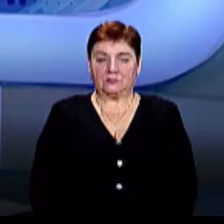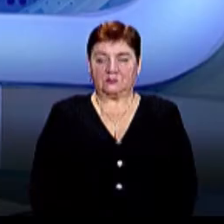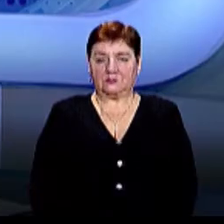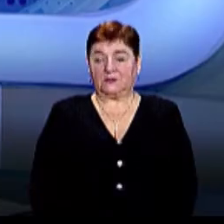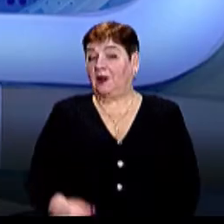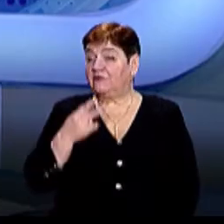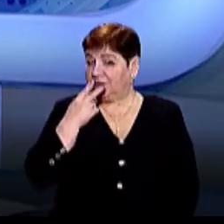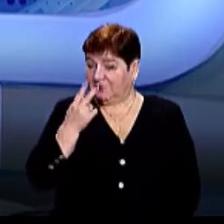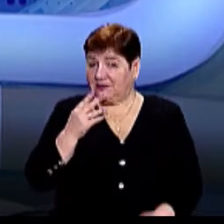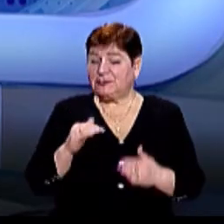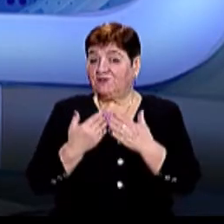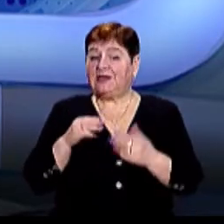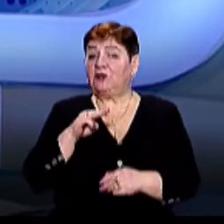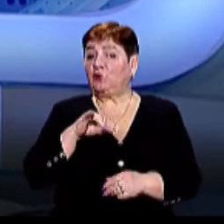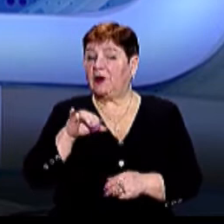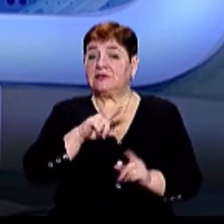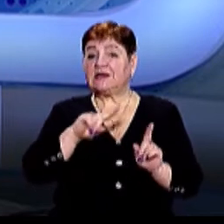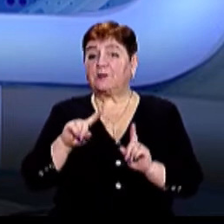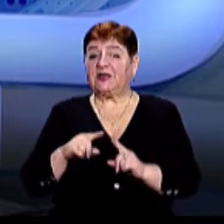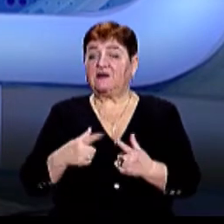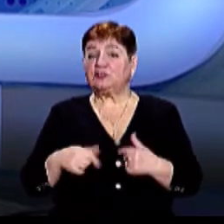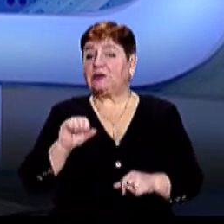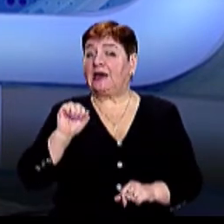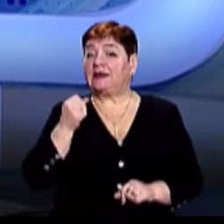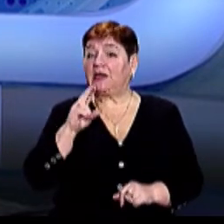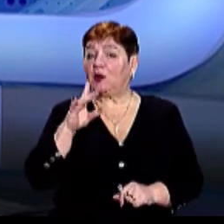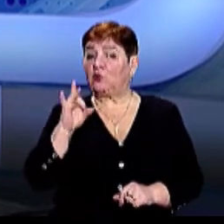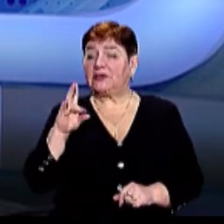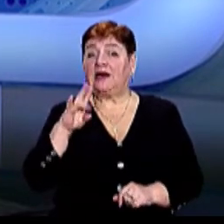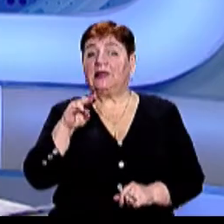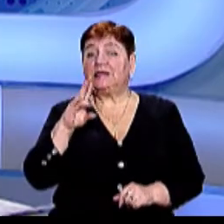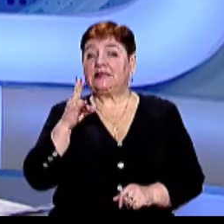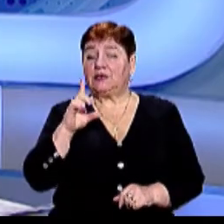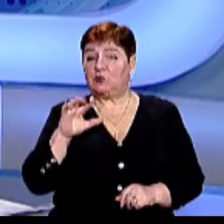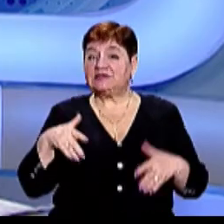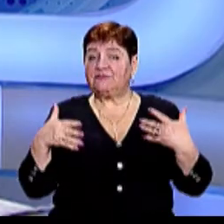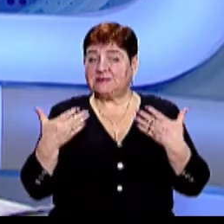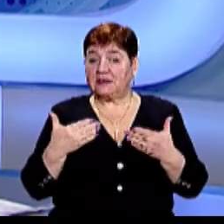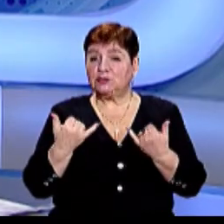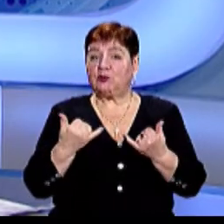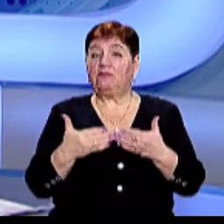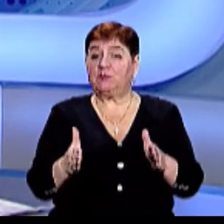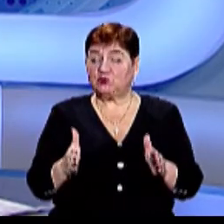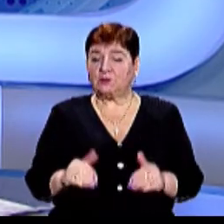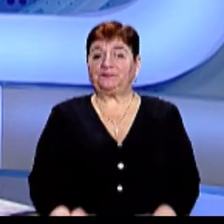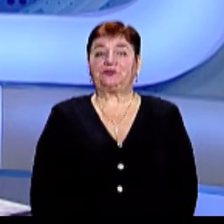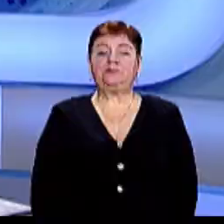Ви дивитесь новини на телеканалі ЮАЗ Акарпатті у студії Андріана Курта та Наталія Булеця вітаємо сьогодні у випуску